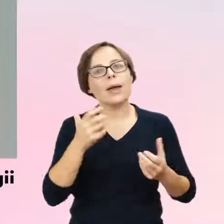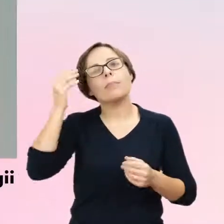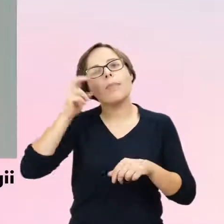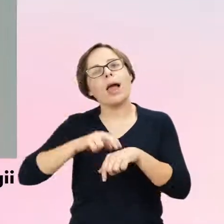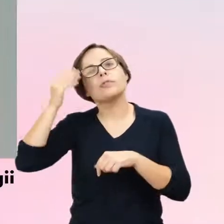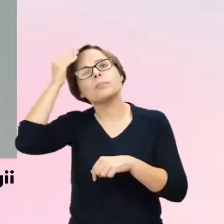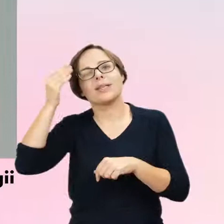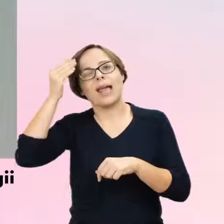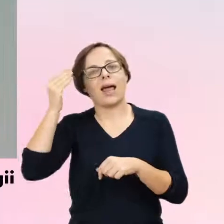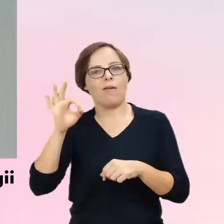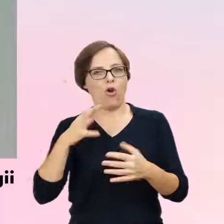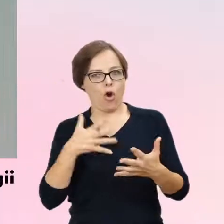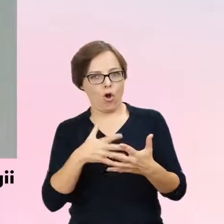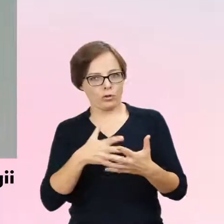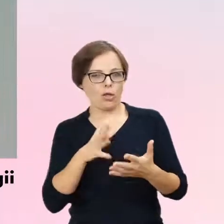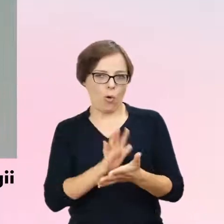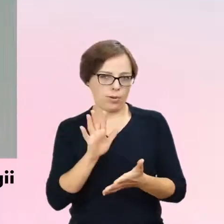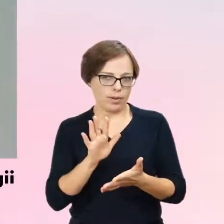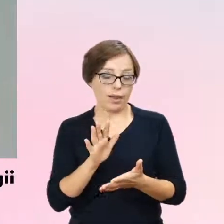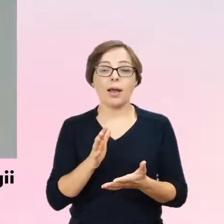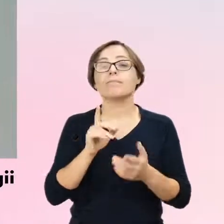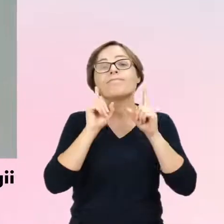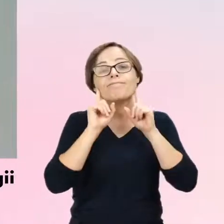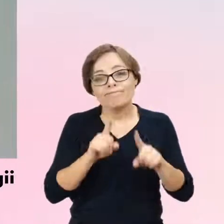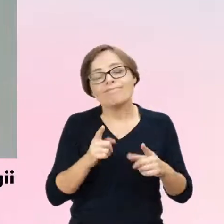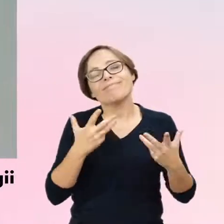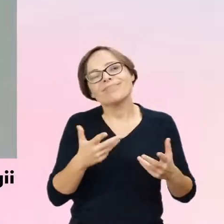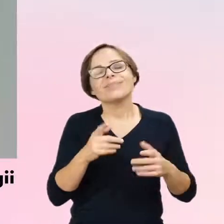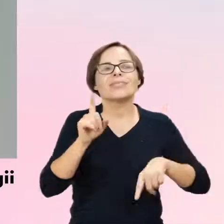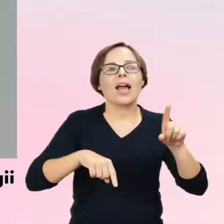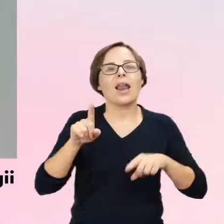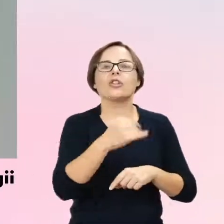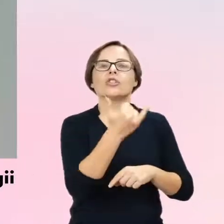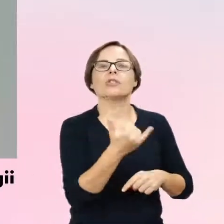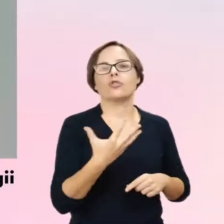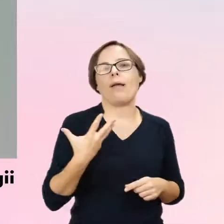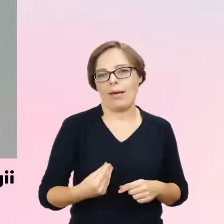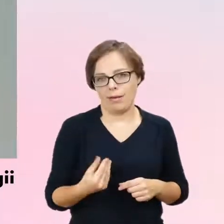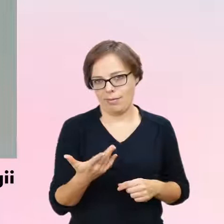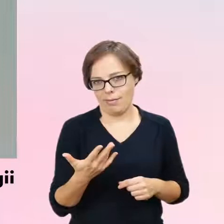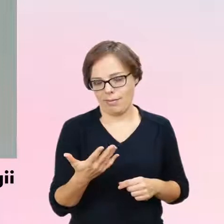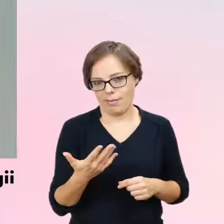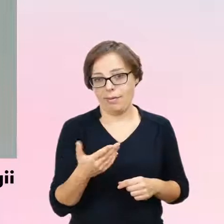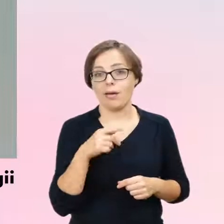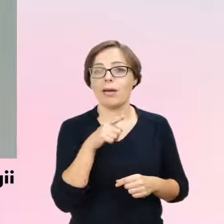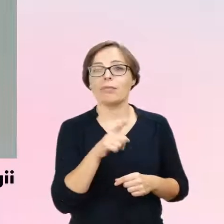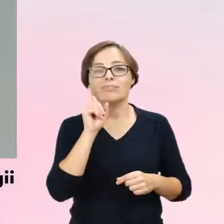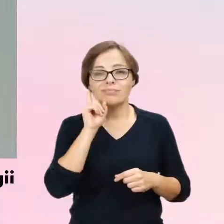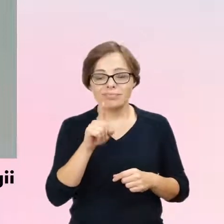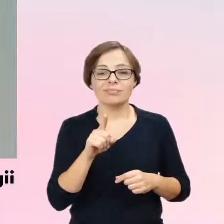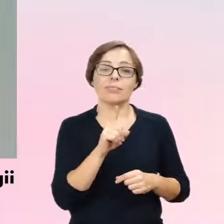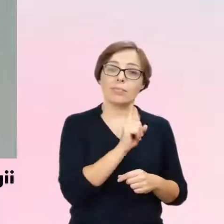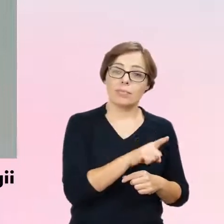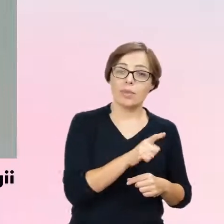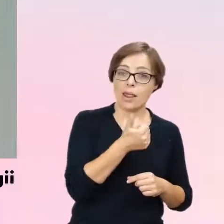od wieku dziecka, tak? Jeżeli, tak jak wspominałam, ta diagnoza często, znaczy ona powinna być uzupełniająca, to znaczy jeden